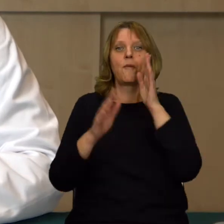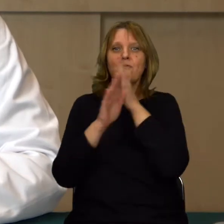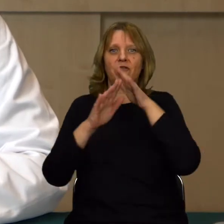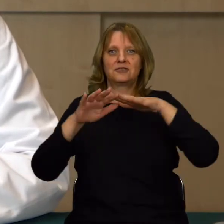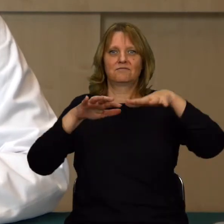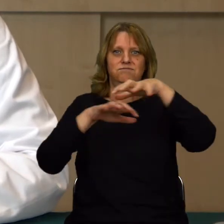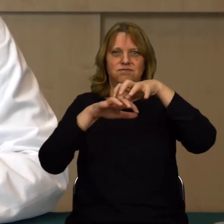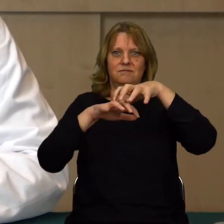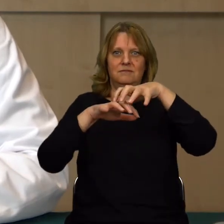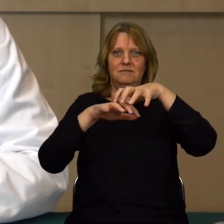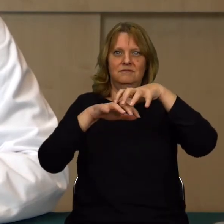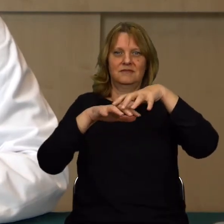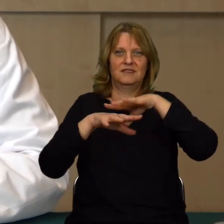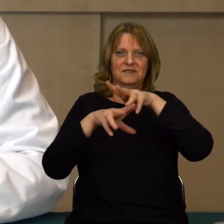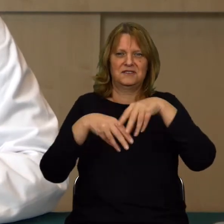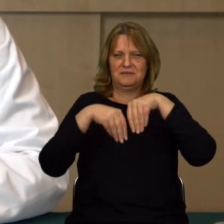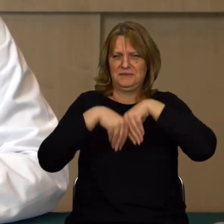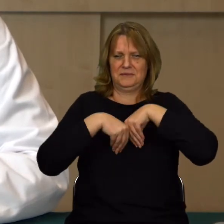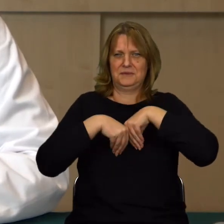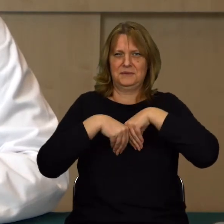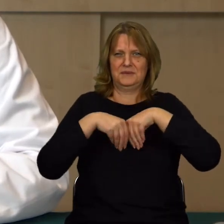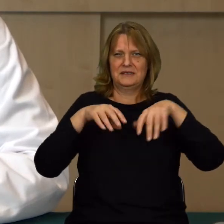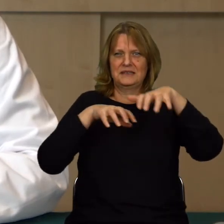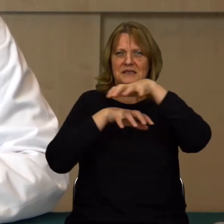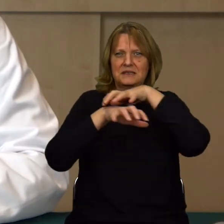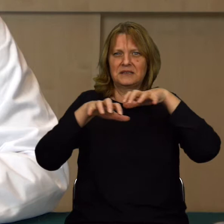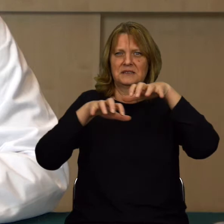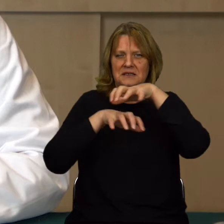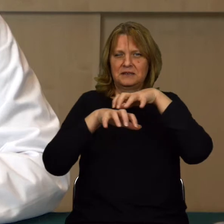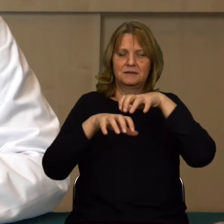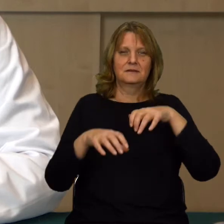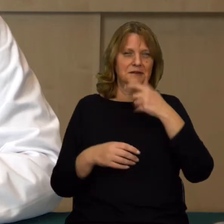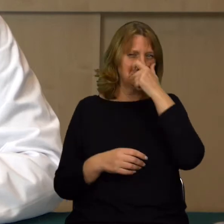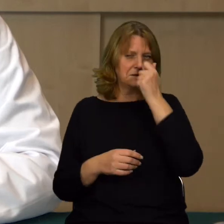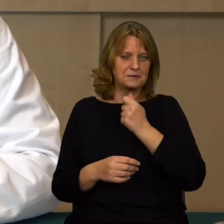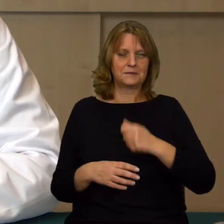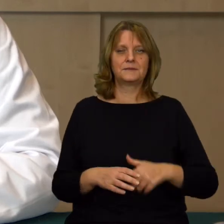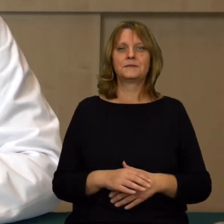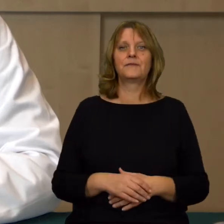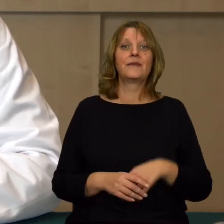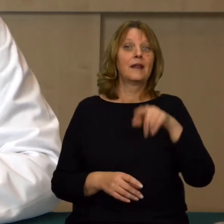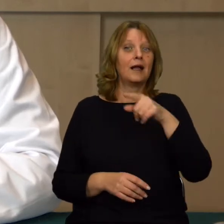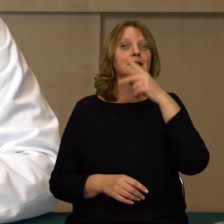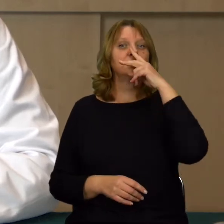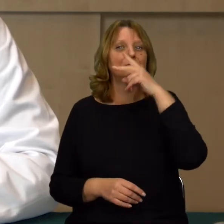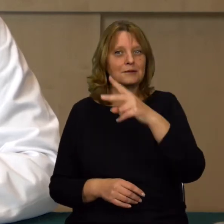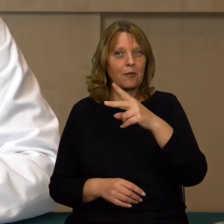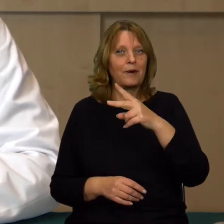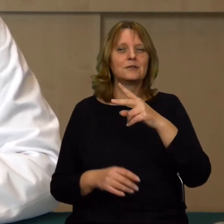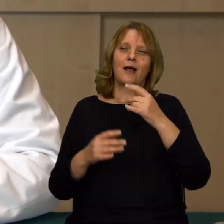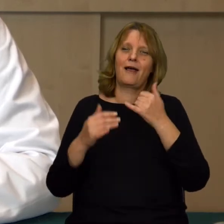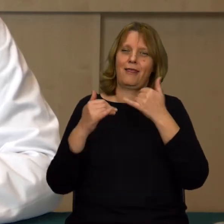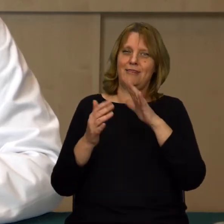I po prostu kisimy się w tym, co wyemitowaliśmy. Ale zobaczmy je